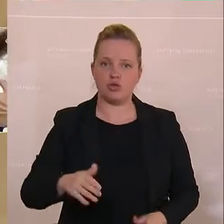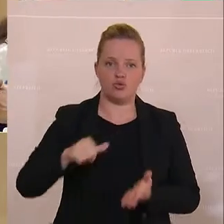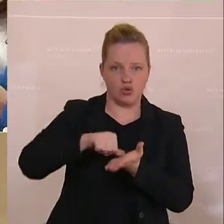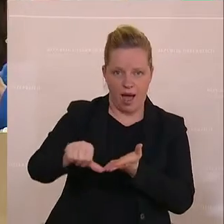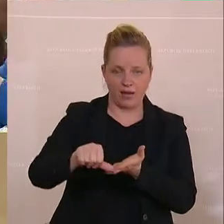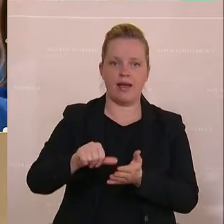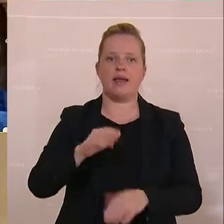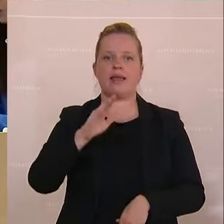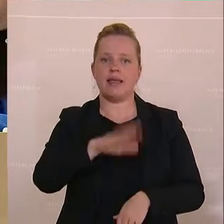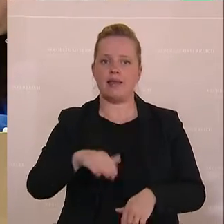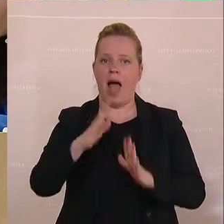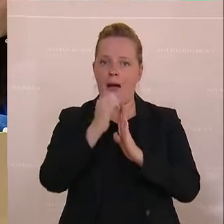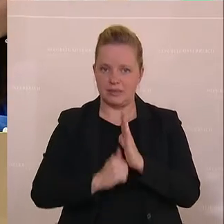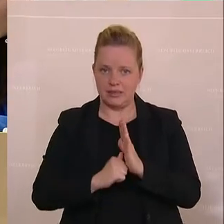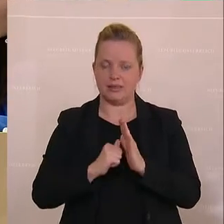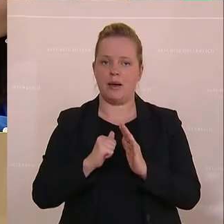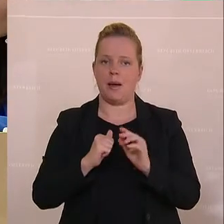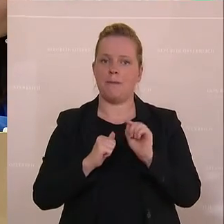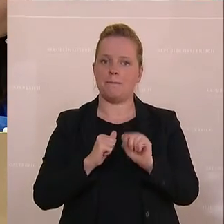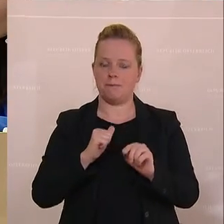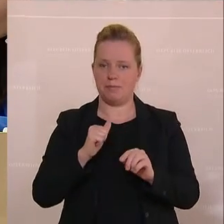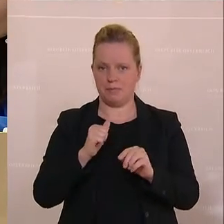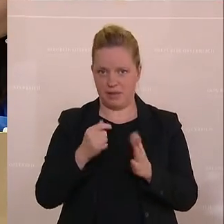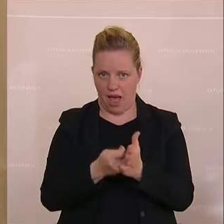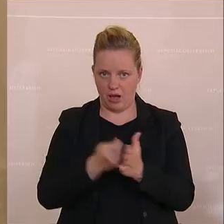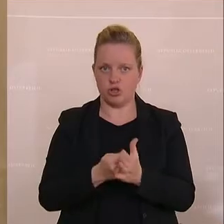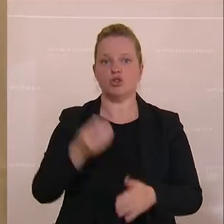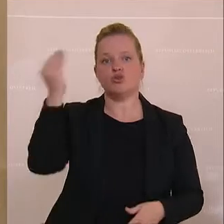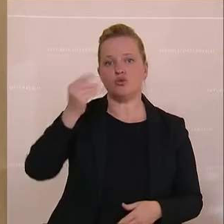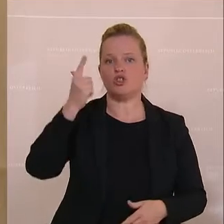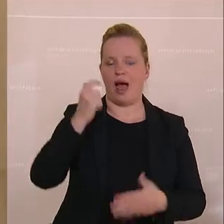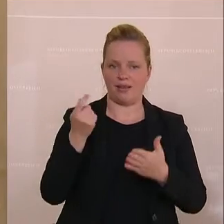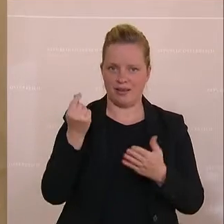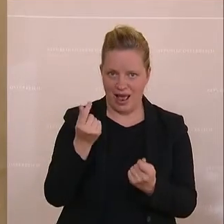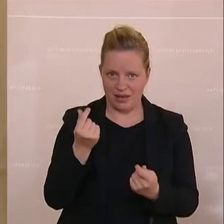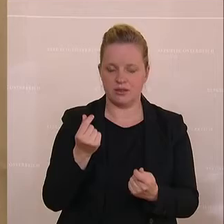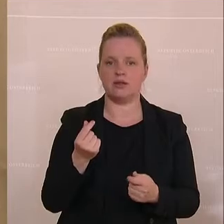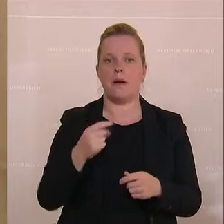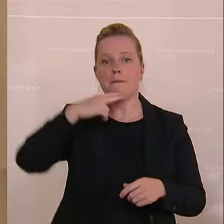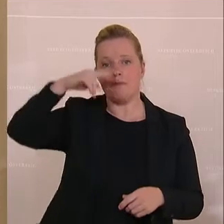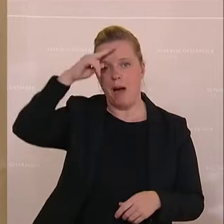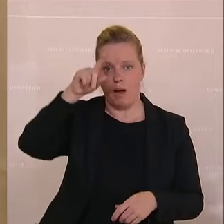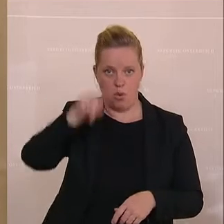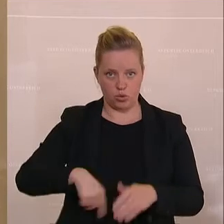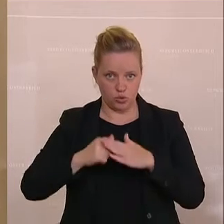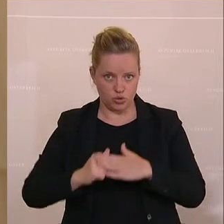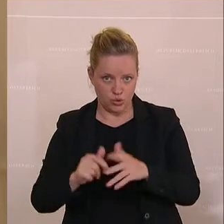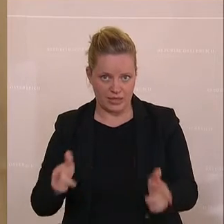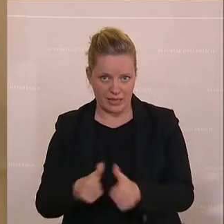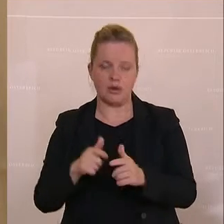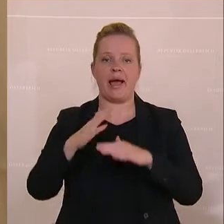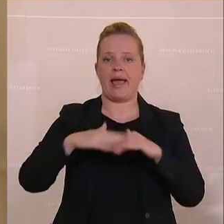Kinderabsetzbetrag, das Schulstartgeld, die Unterstützungsleistungen für den Papamonat, das Reha-Geld,